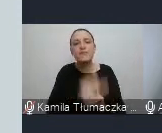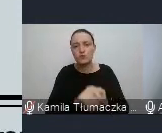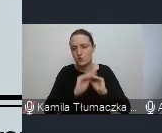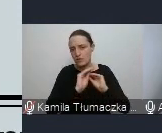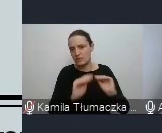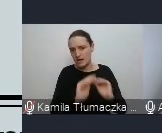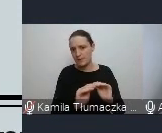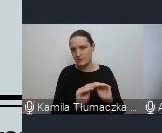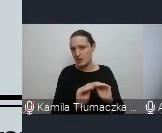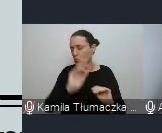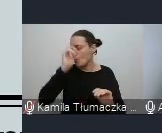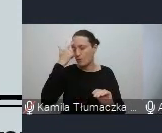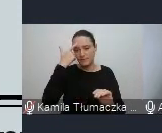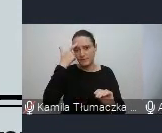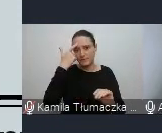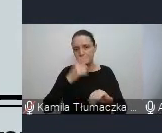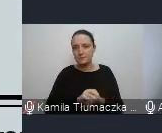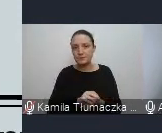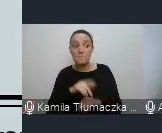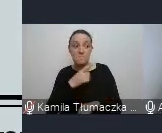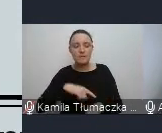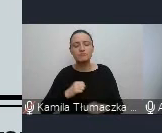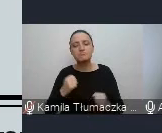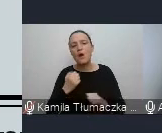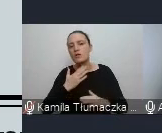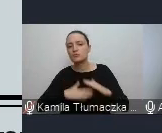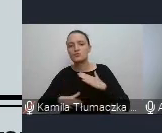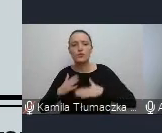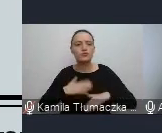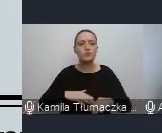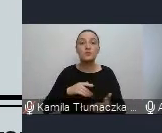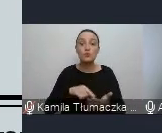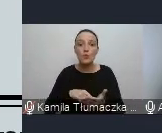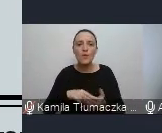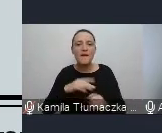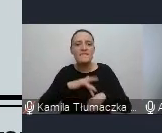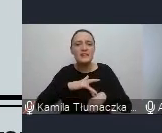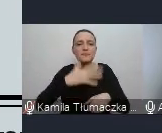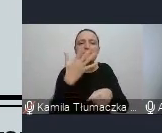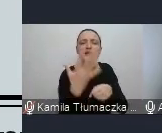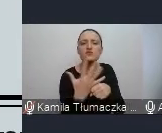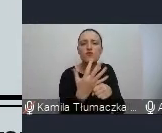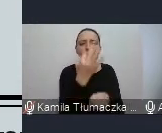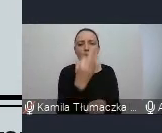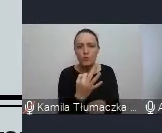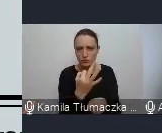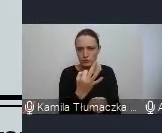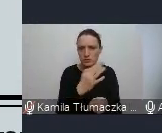I to, co nas bardzo cieszy, to to, że ponad 50% naszych